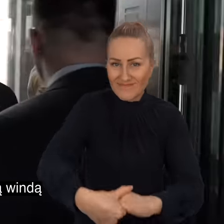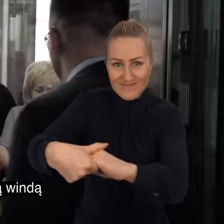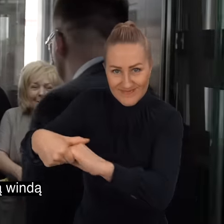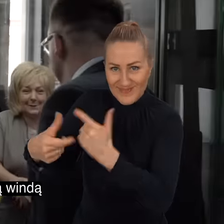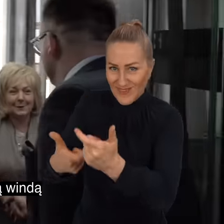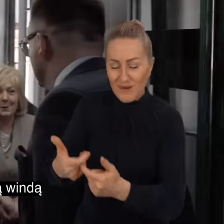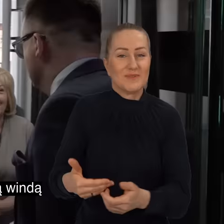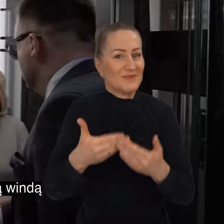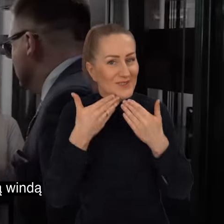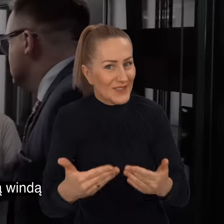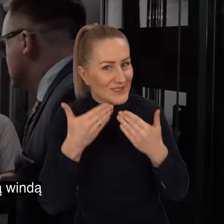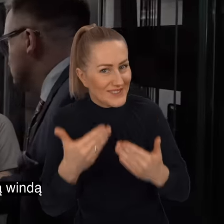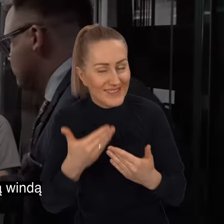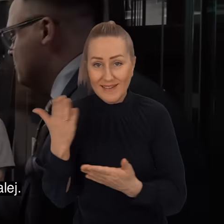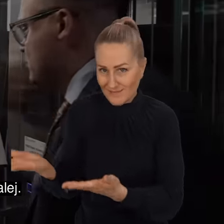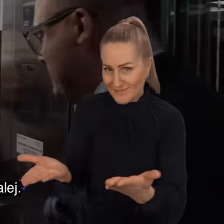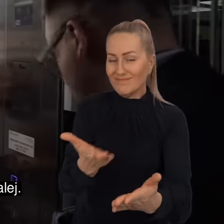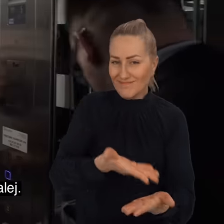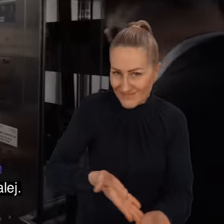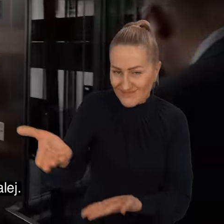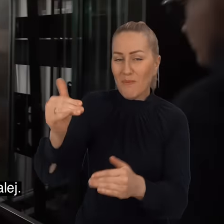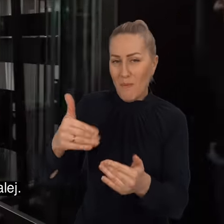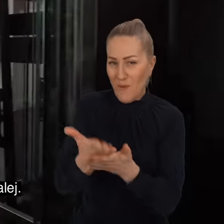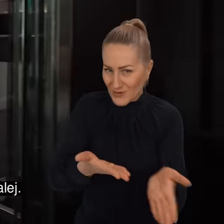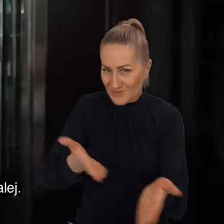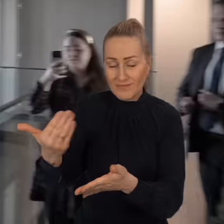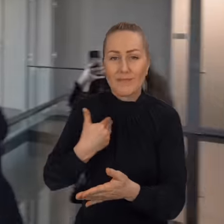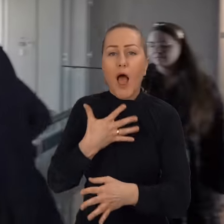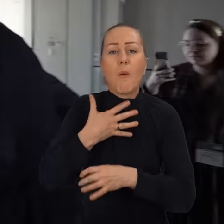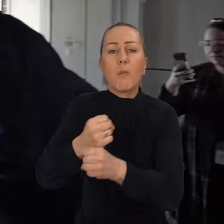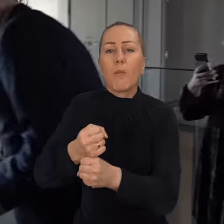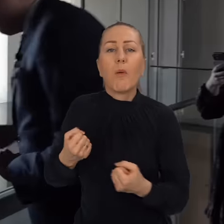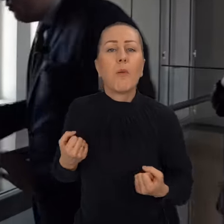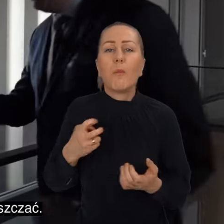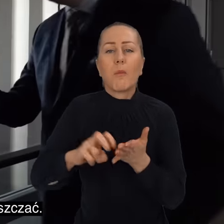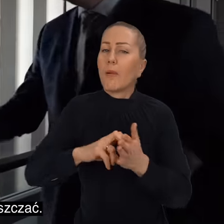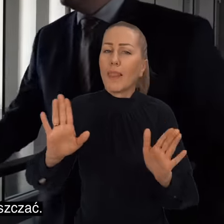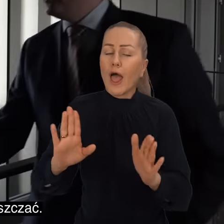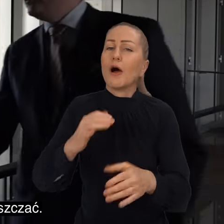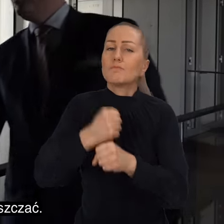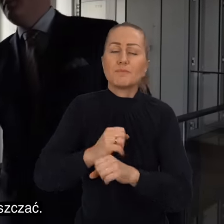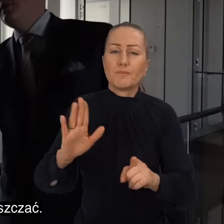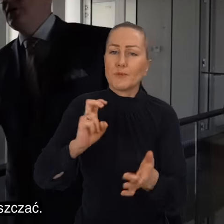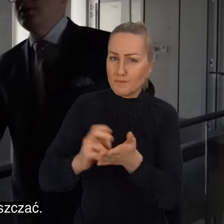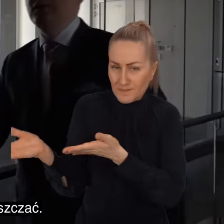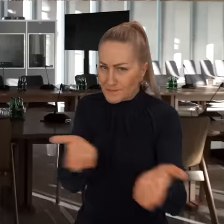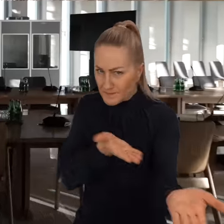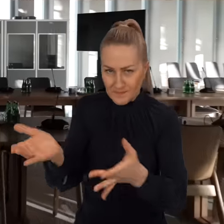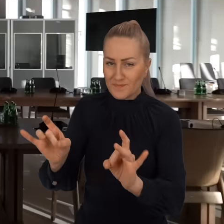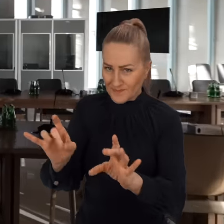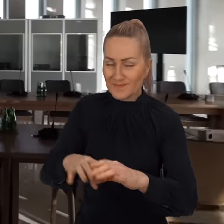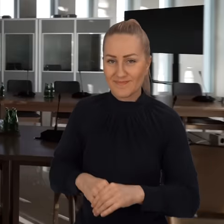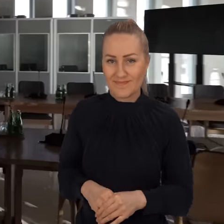tą windą. O, dziękujemy bardzo. Serdecznie dziękuję. Możecie Państwo jechać dalej. Dziękuję bardzo. Nie tamujemy ruchu. Oczywiście proszę się przemieszczać.